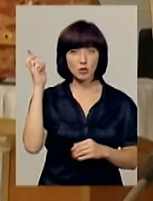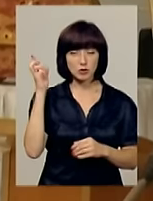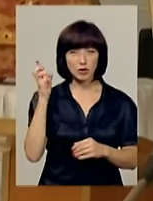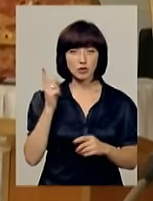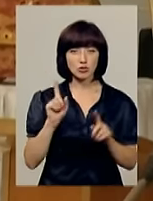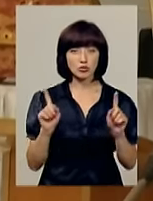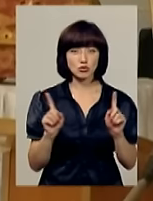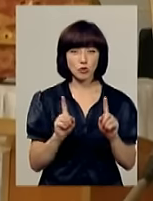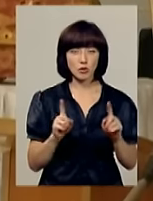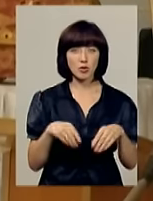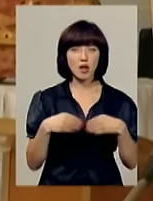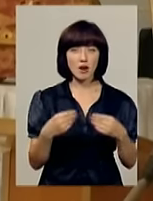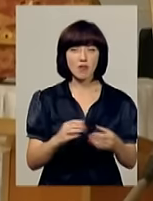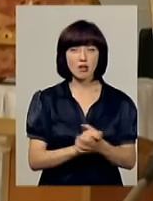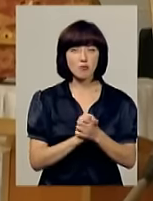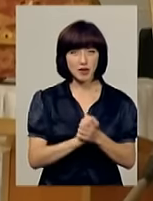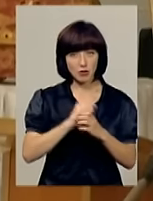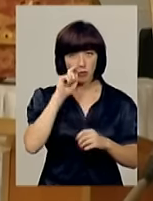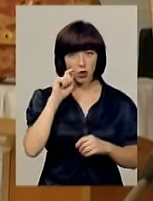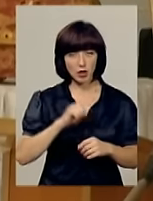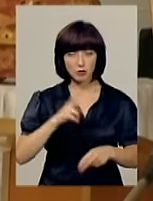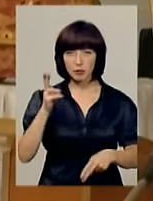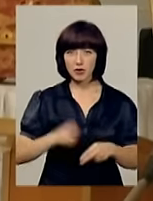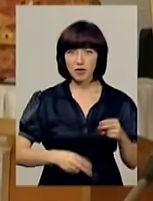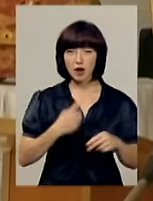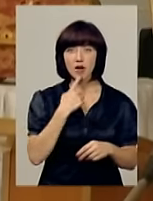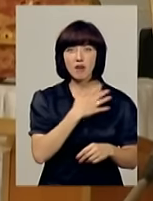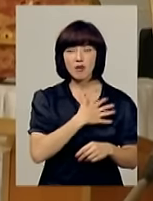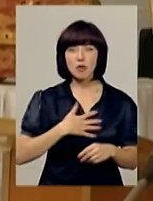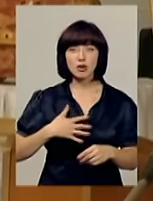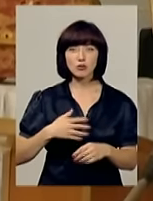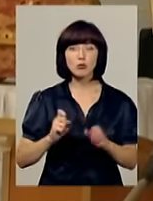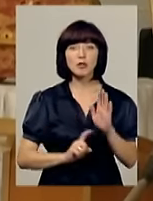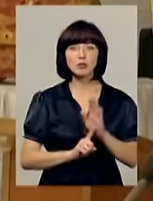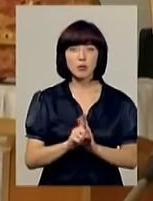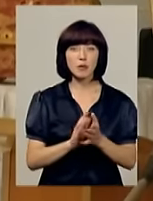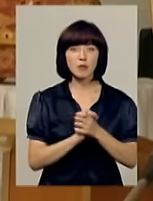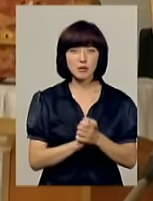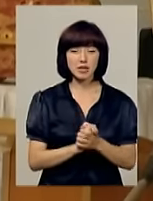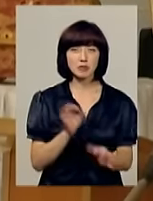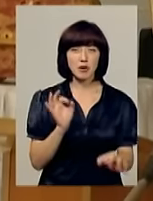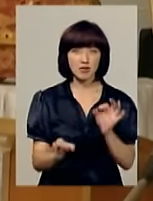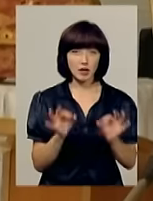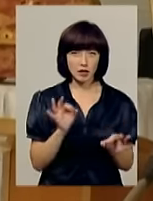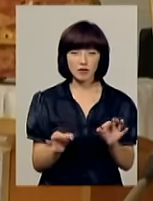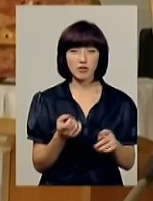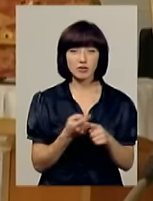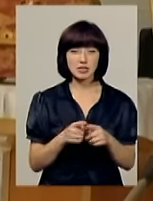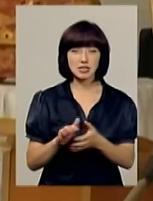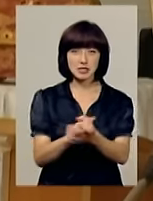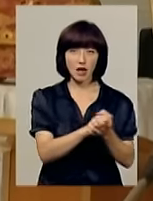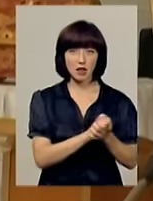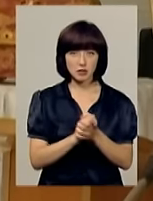дарував мир Україні, щоб притратилось кровопролиття, щоб наступив справедливий мир в цілостій